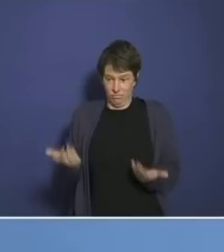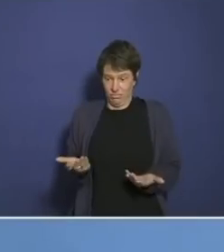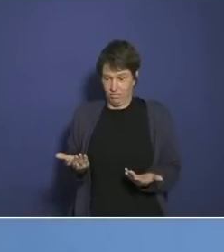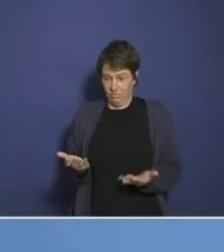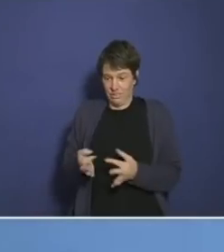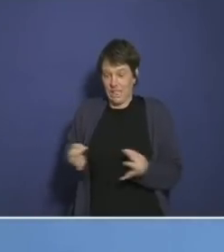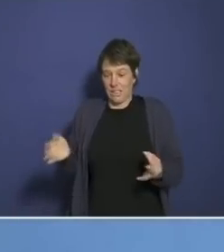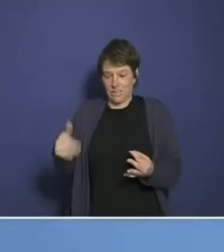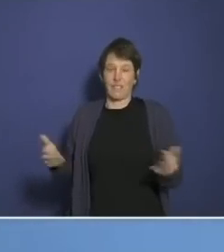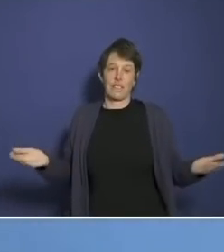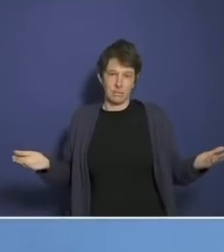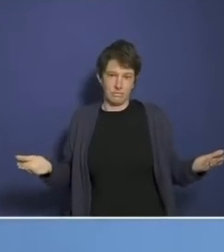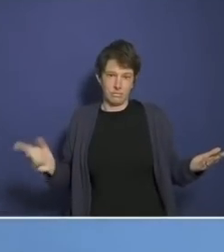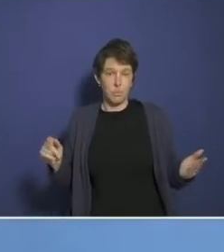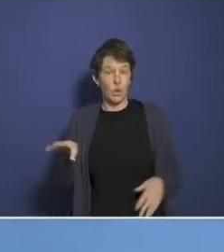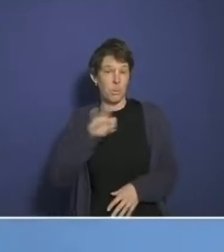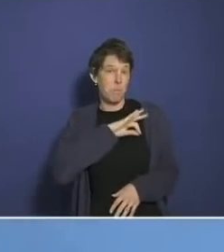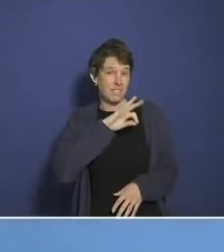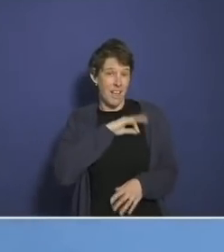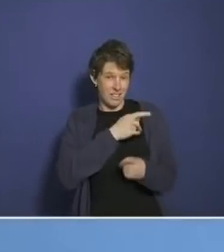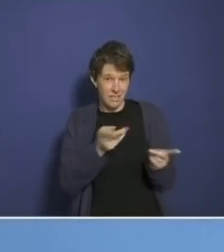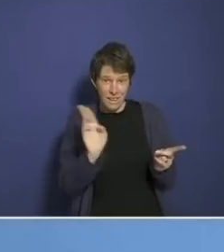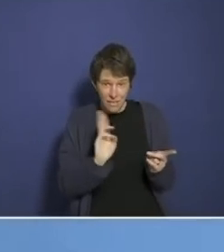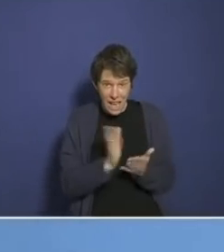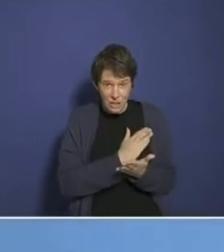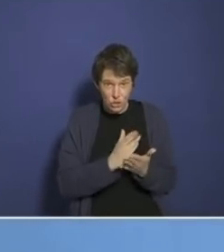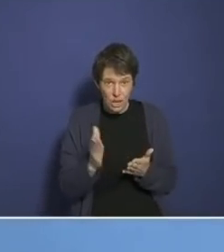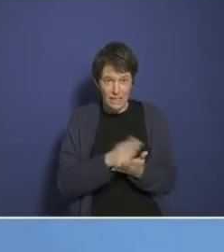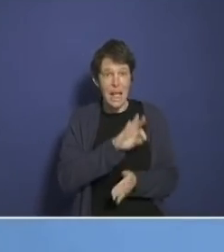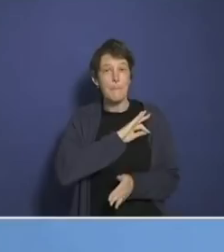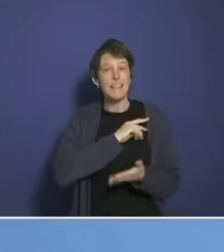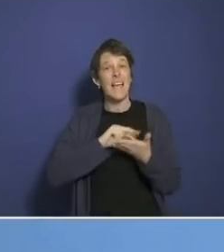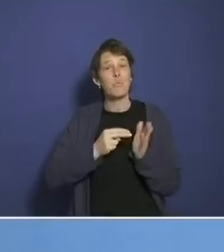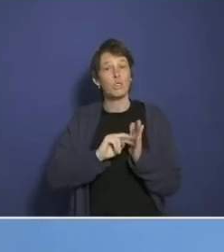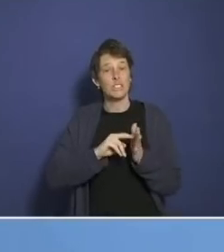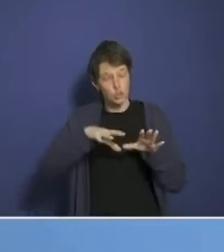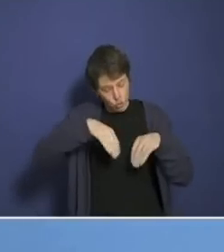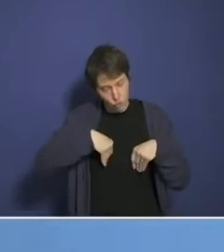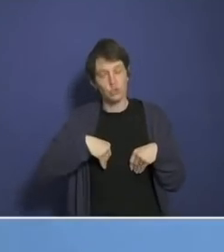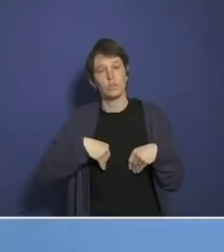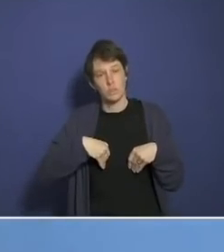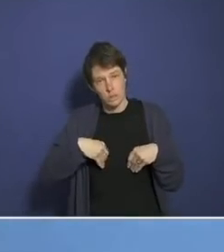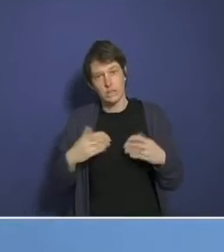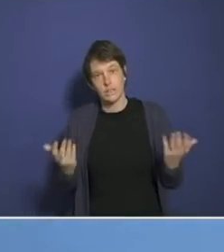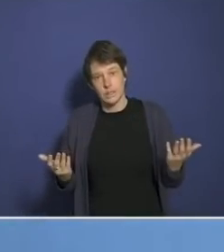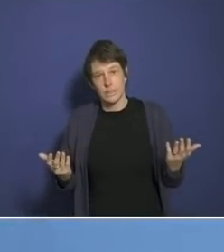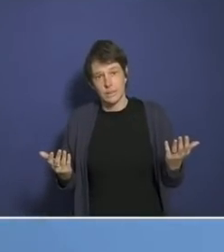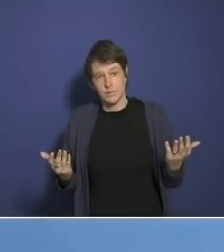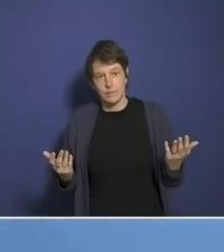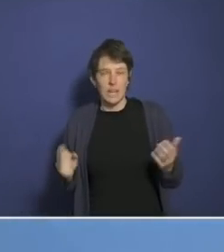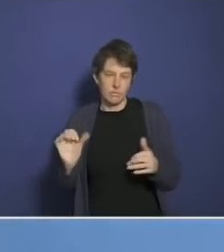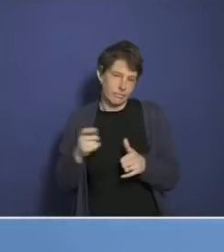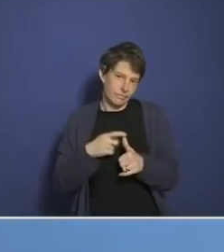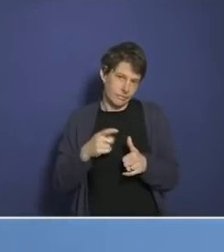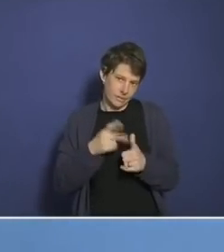dass die Parteien, die sich entschieden haben, das zu einer parteipolitischen Frage zu machen, das waren ja im Wesentlichen